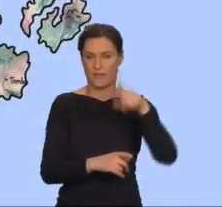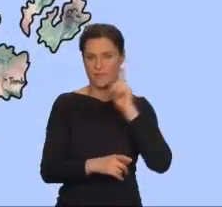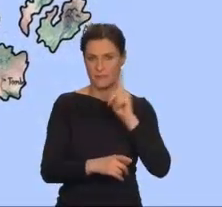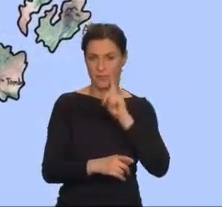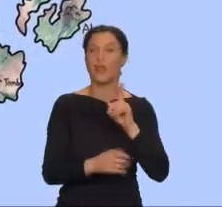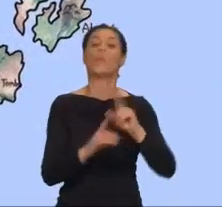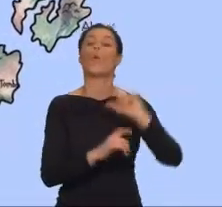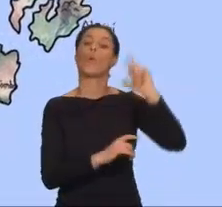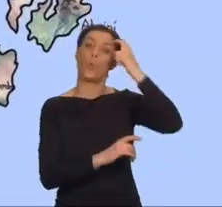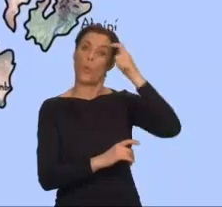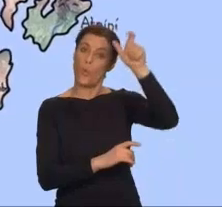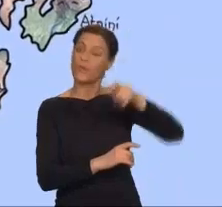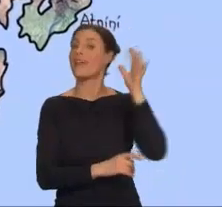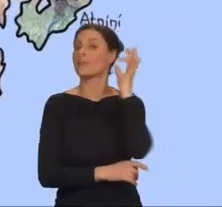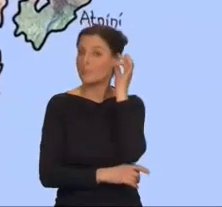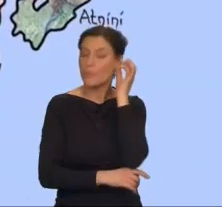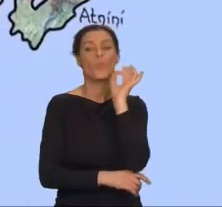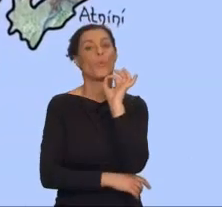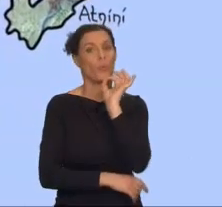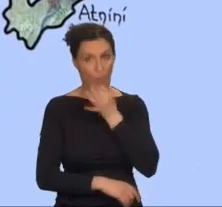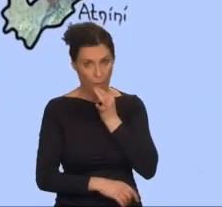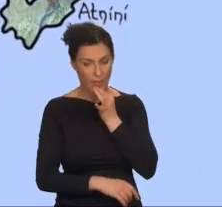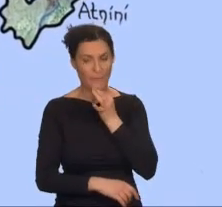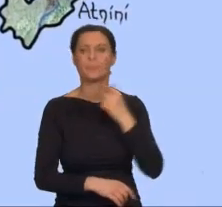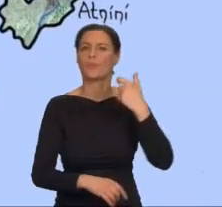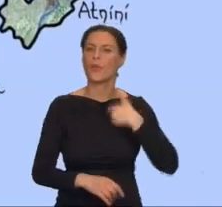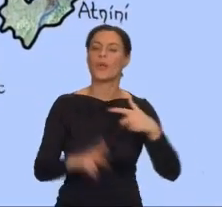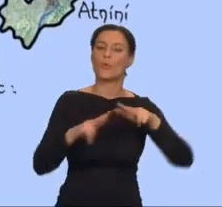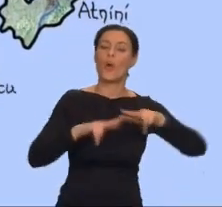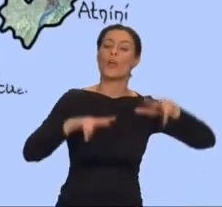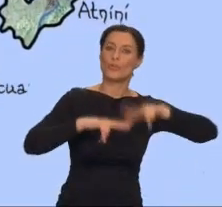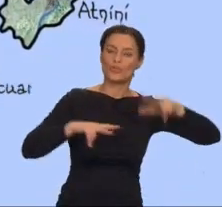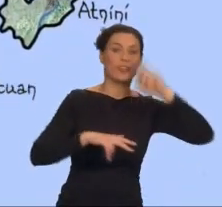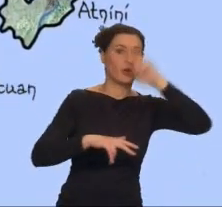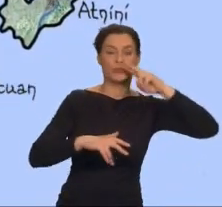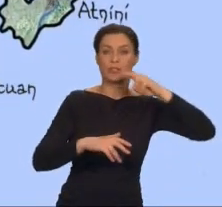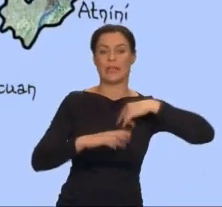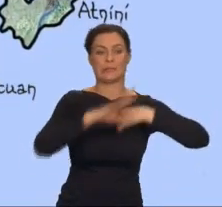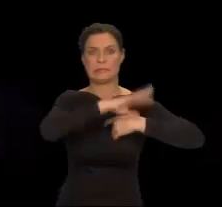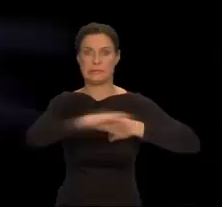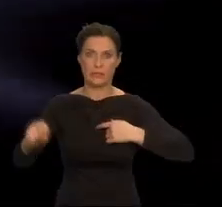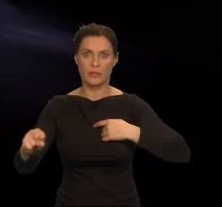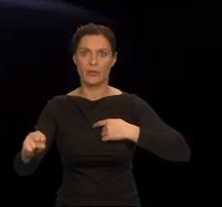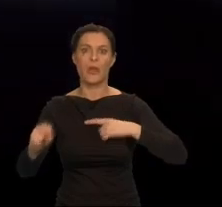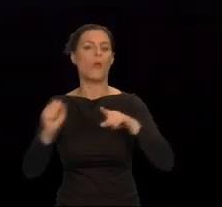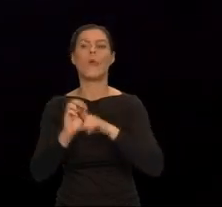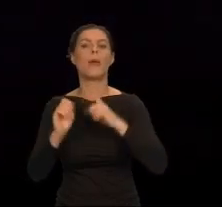jest młoda dziewczyna. Odebrana w dzieciństwie rodzicom, ma służyć wielkim potęgom.